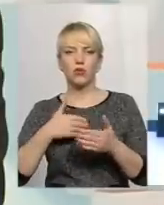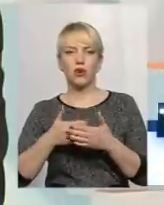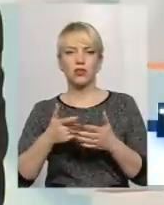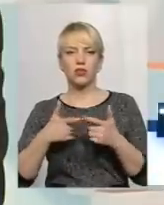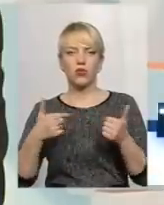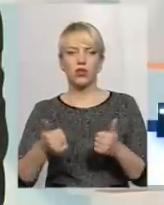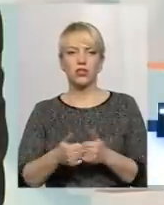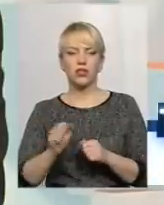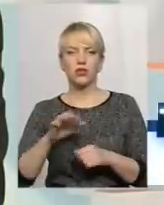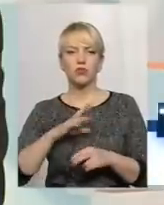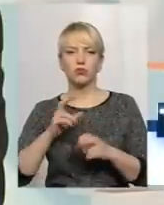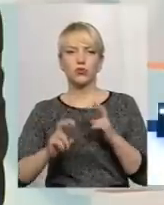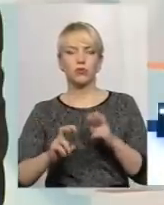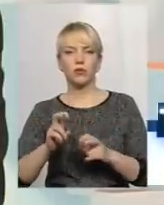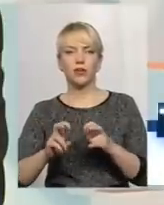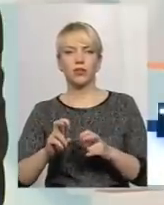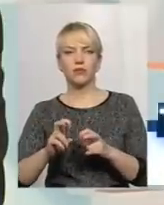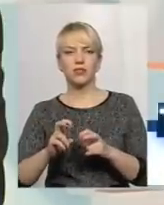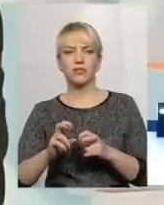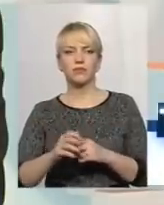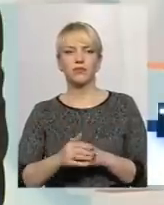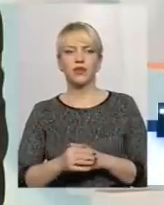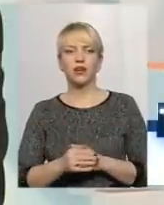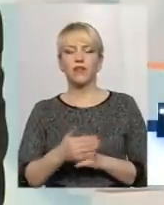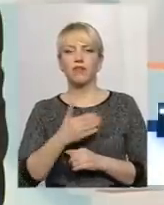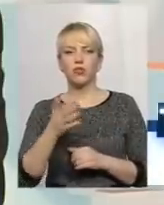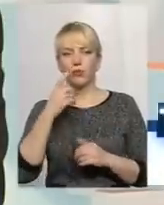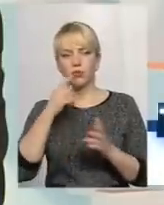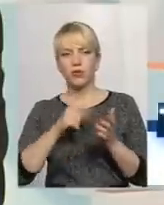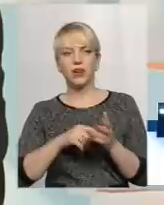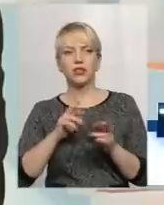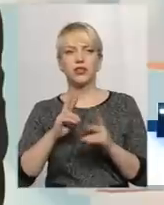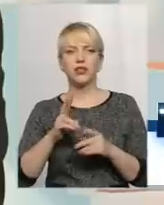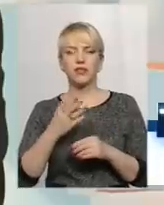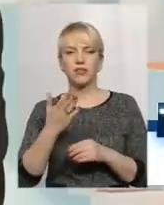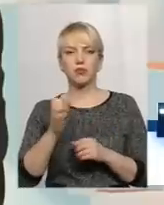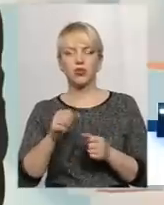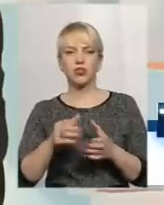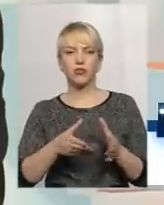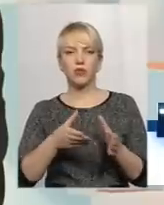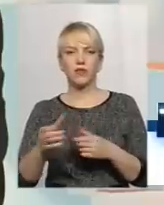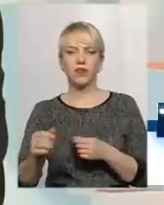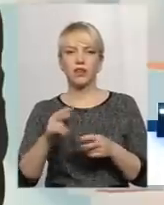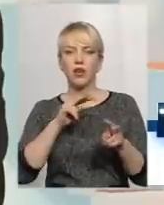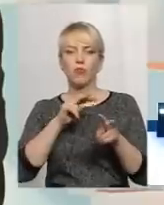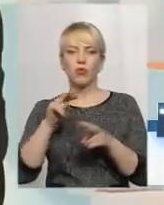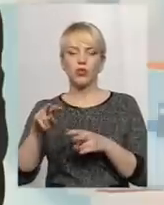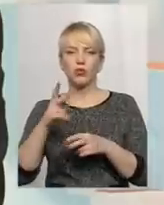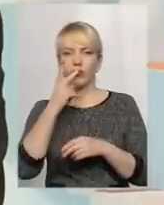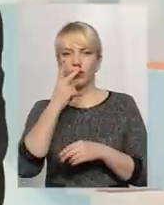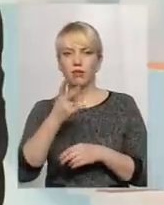підприємства. Тому на них покладається це зобов'язання. можете якимось чином впливати, моніторити, бачити,